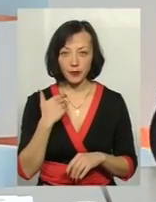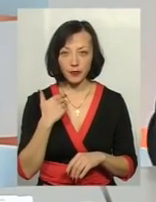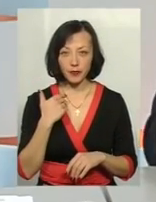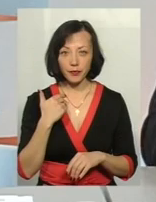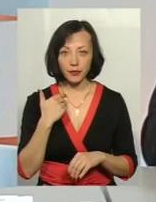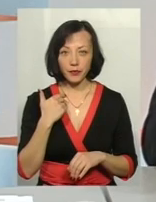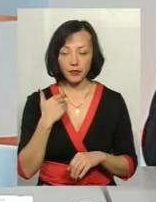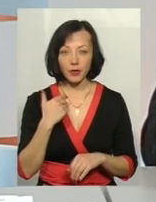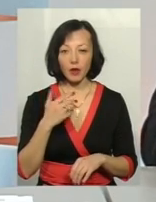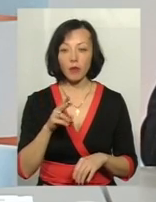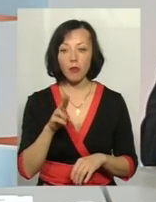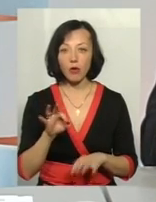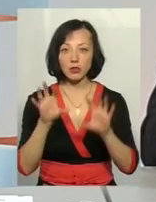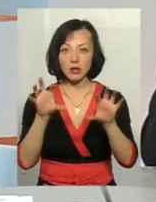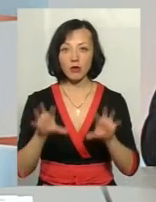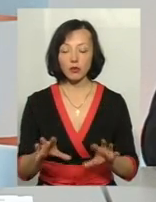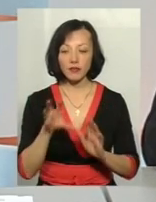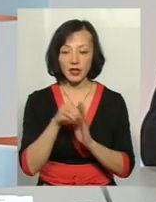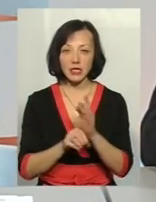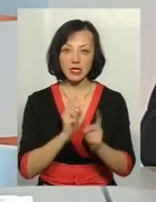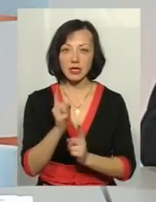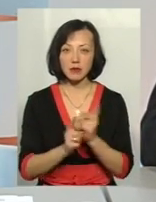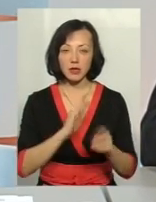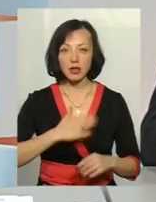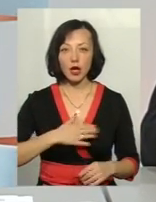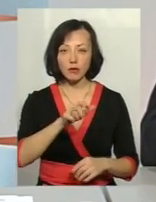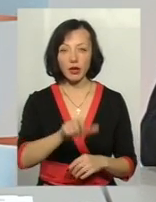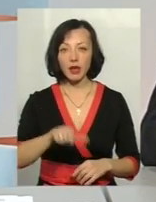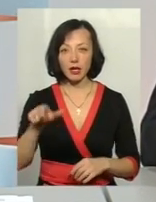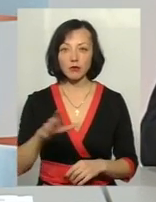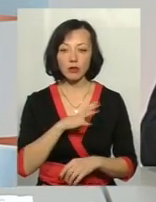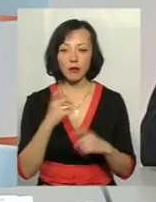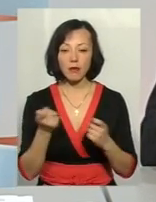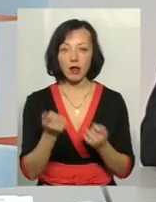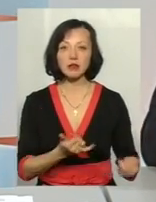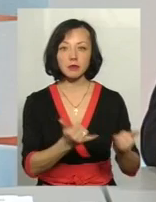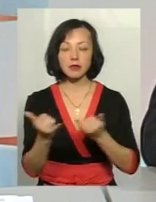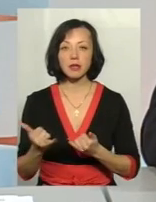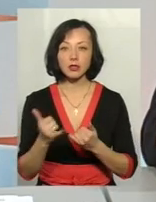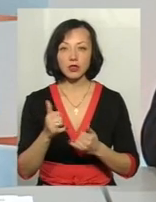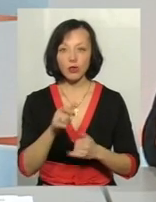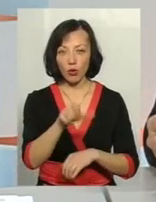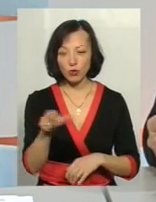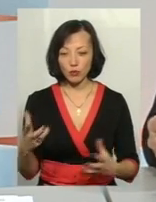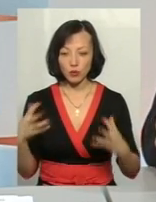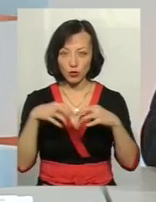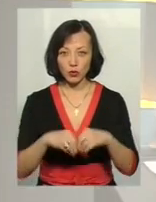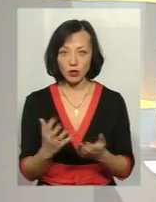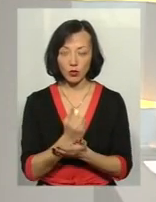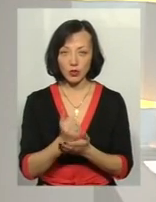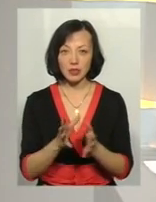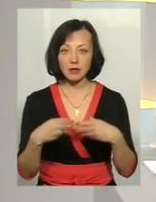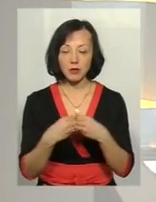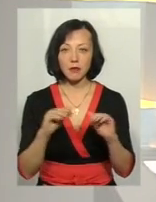скажімо, по закону до внесення змін, нашими клієнтами були малозабезпечені особи, сукупний дохід сім'ї яких